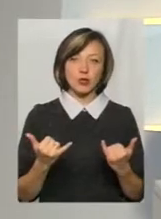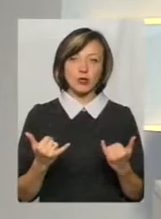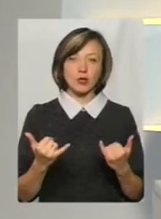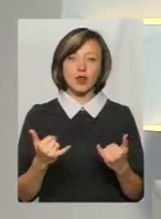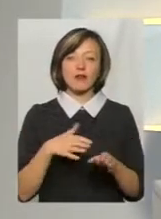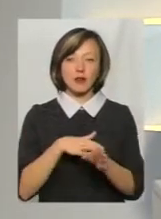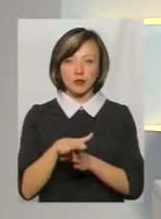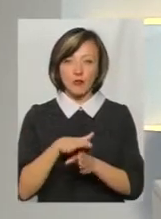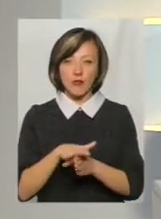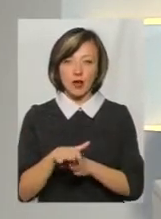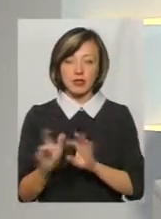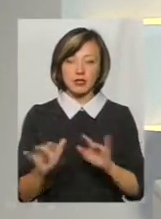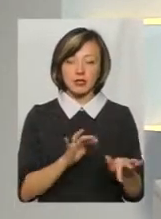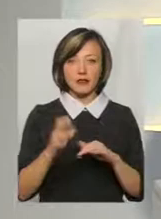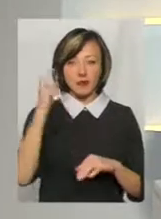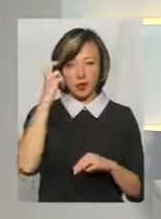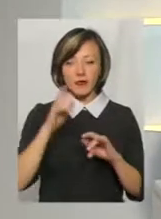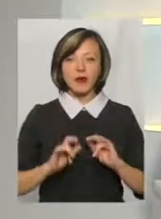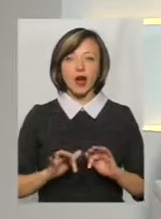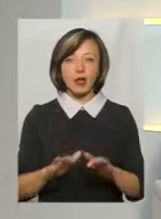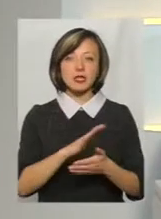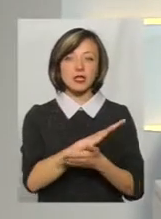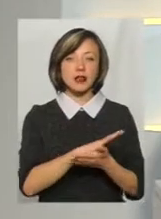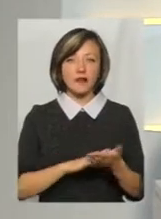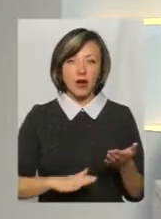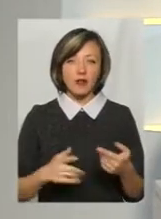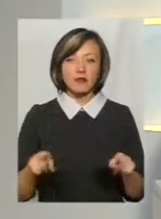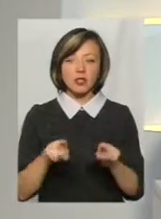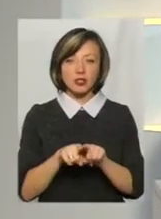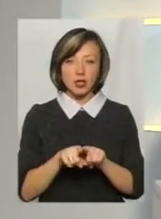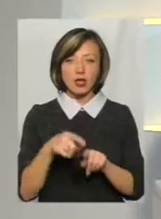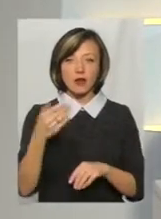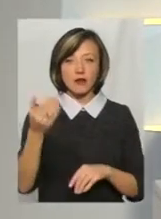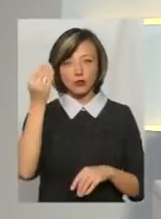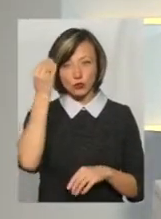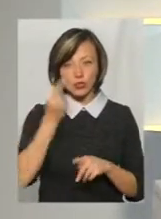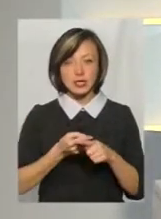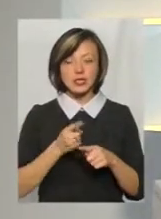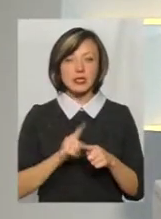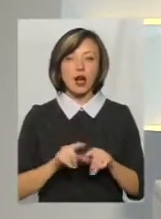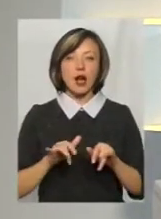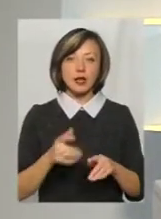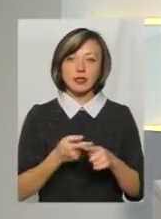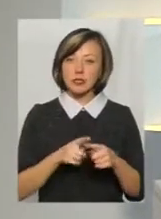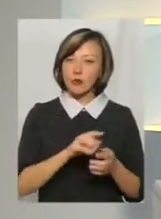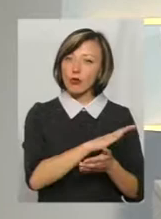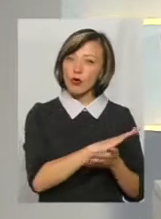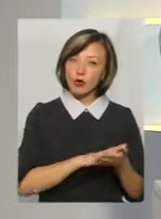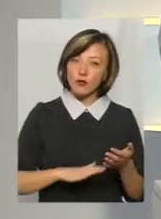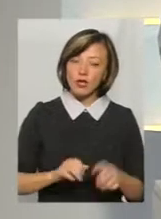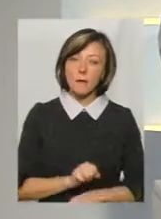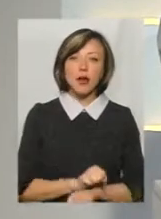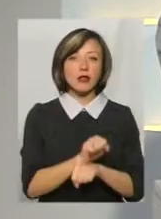ж таки відбуваються певні дії в Києві. Акція, так би мовити, триває. Все ж таки, на вашу думку, ця акція це є продовження